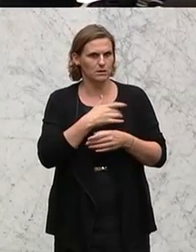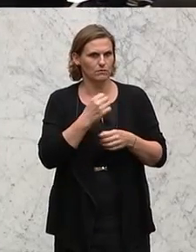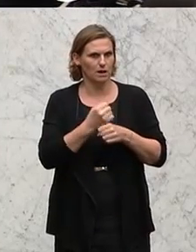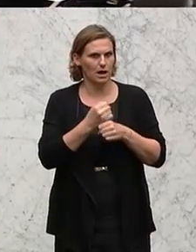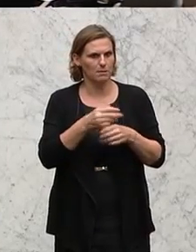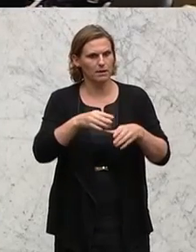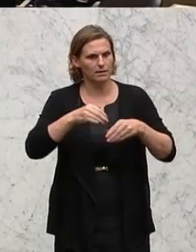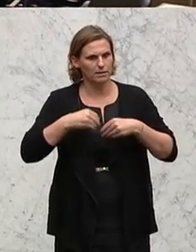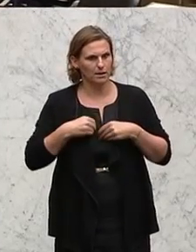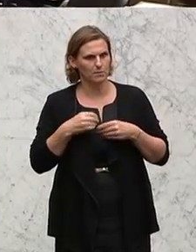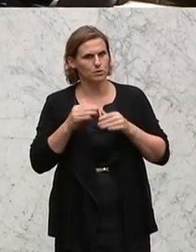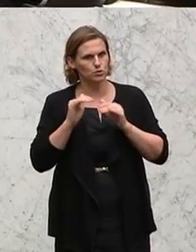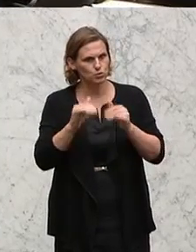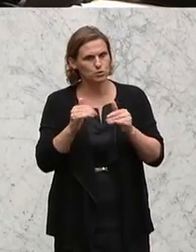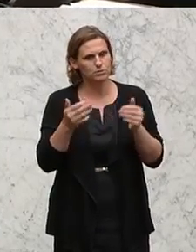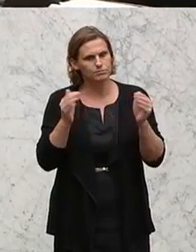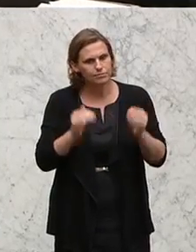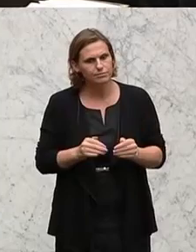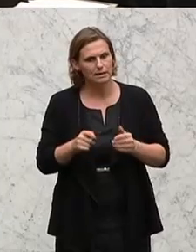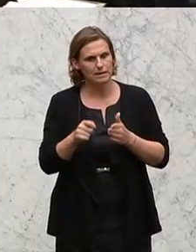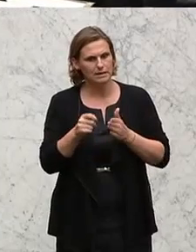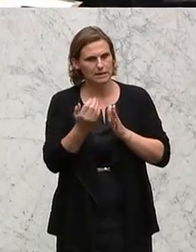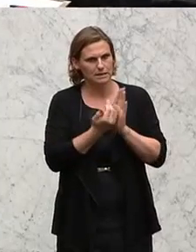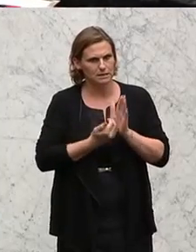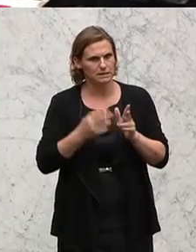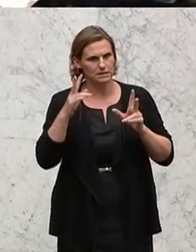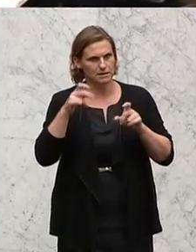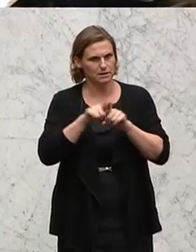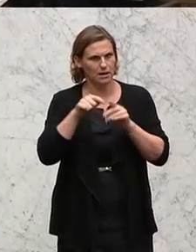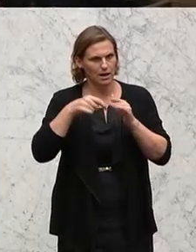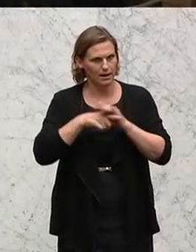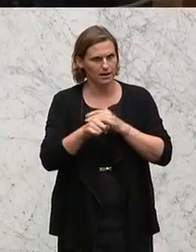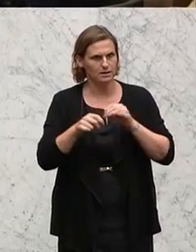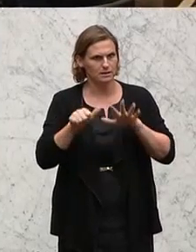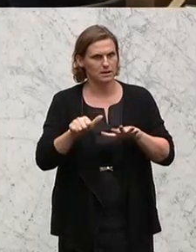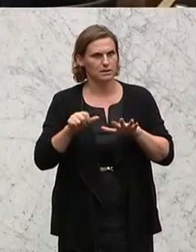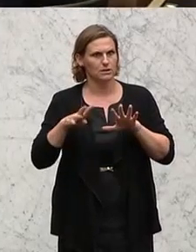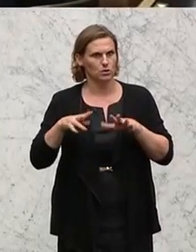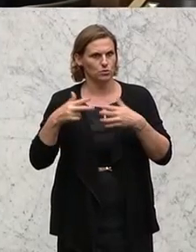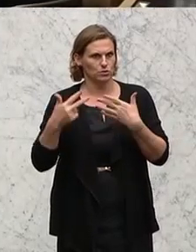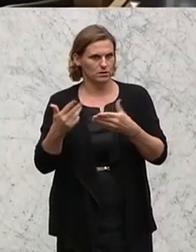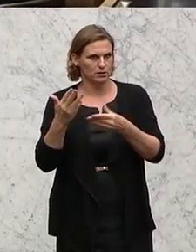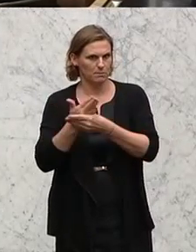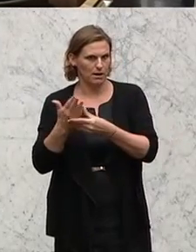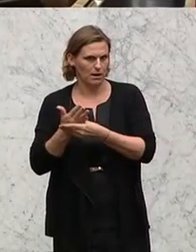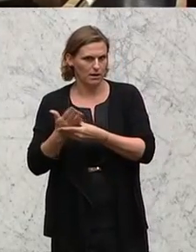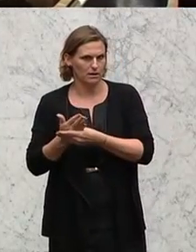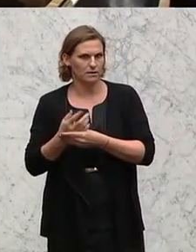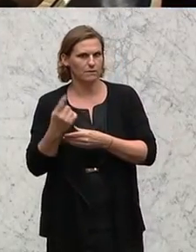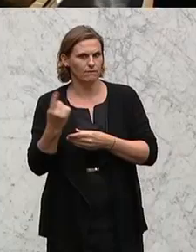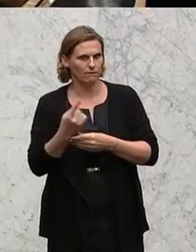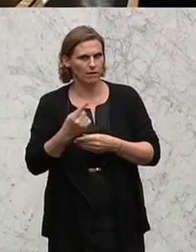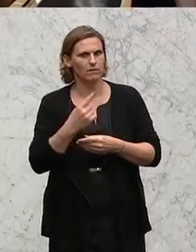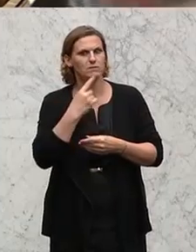ArbeitnehmerInnen-Schutz-Deregulierungsgesetz am Titel und Eingang in 1689 der Beilagen. Wer